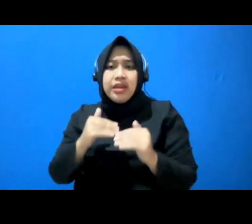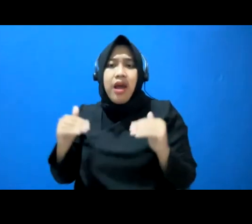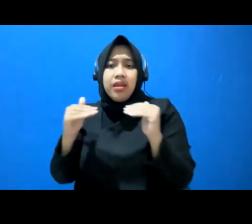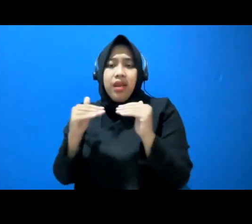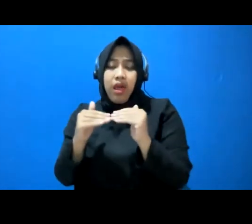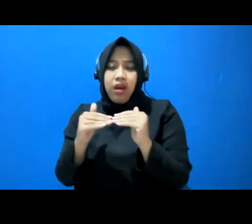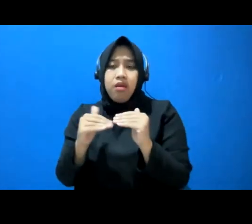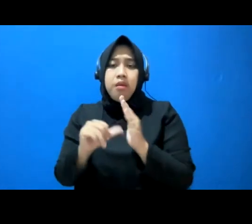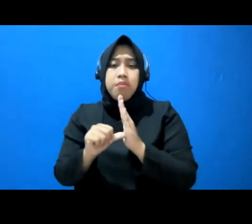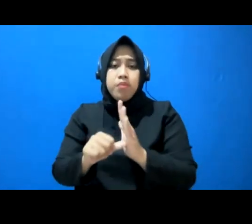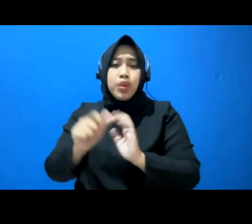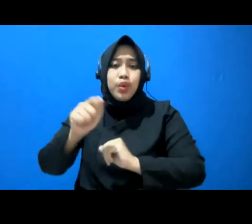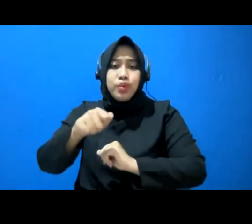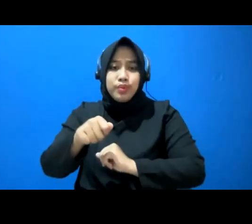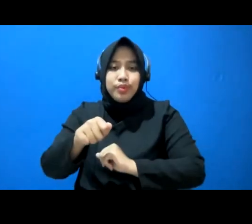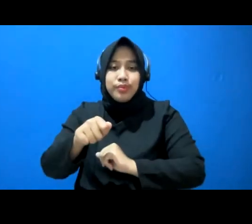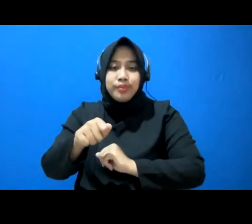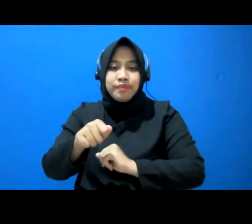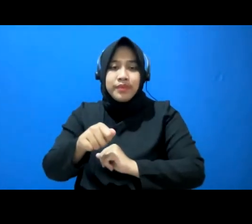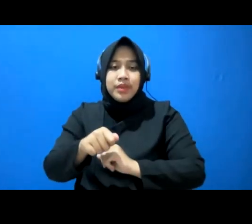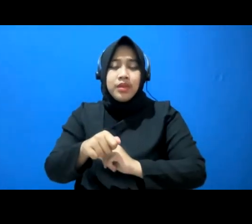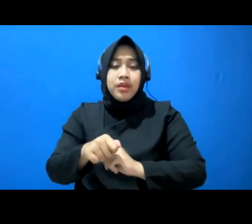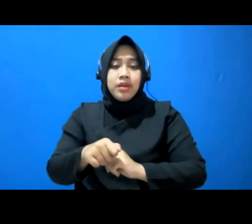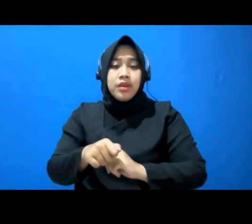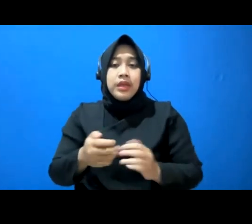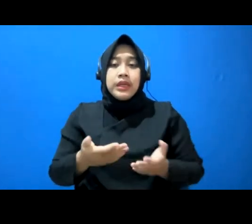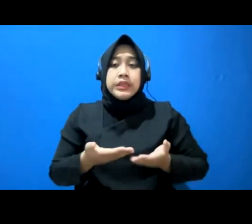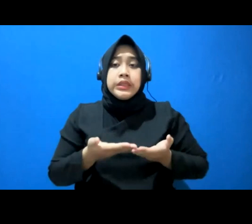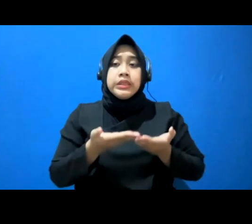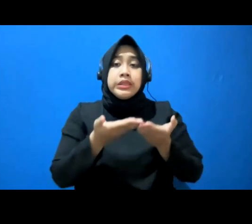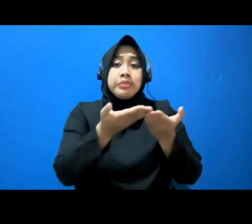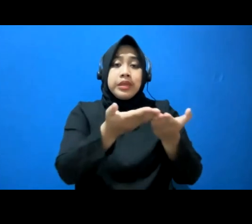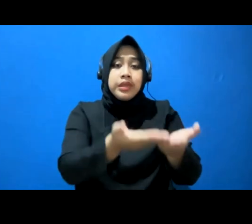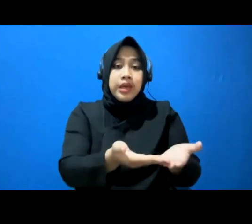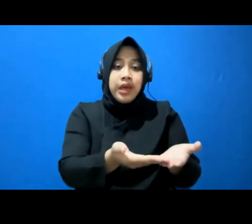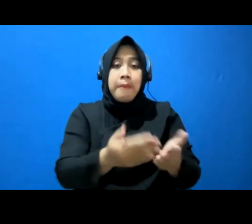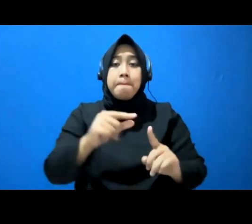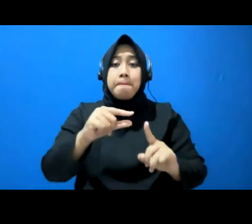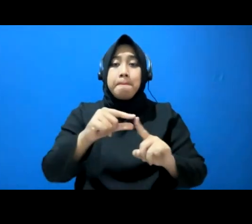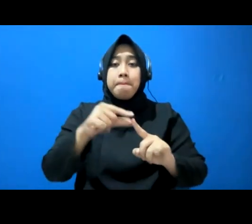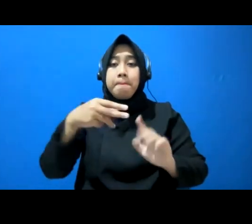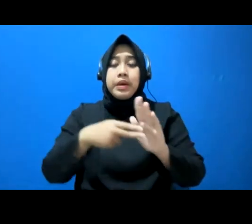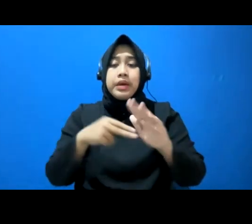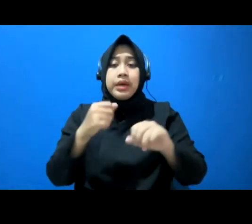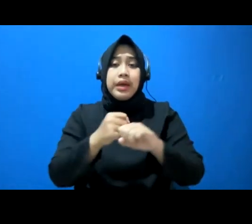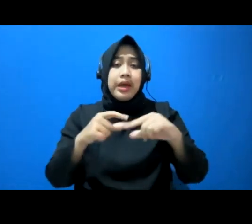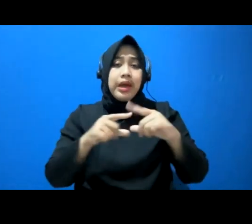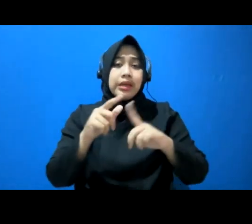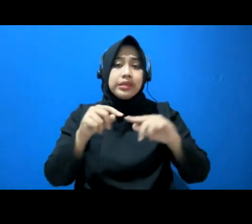itu diberikan lawyernya atau bahkan